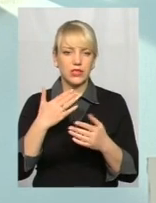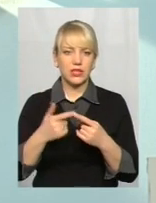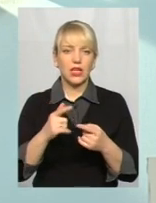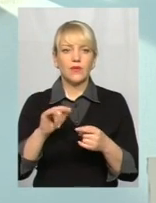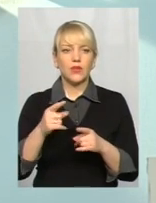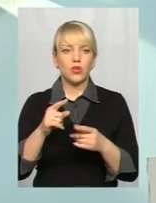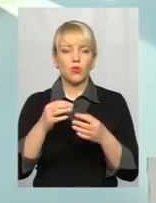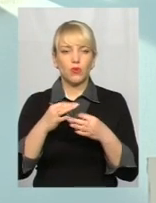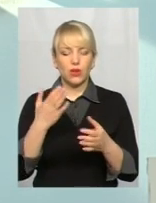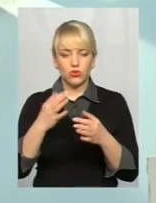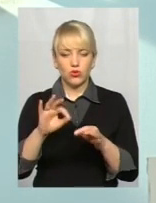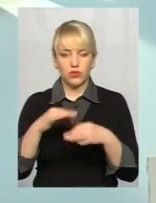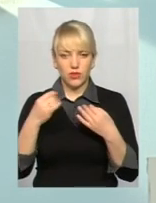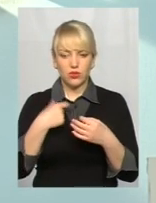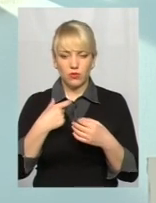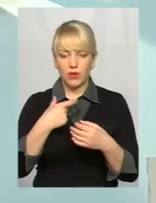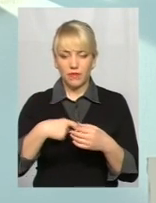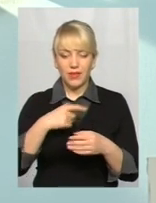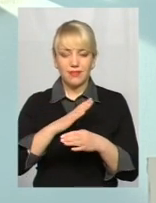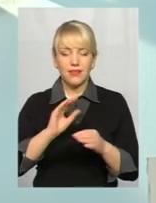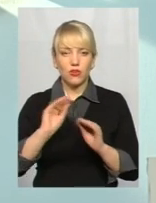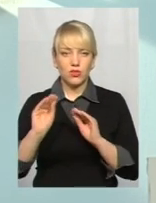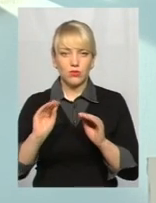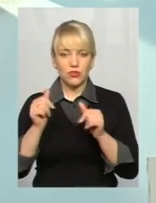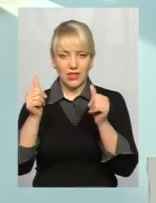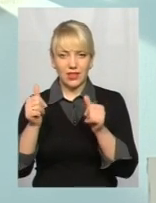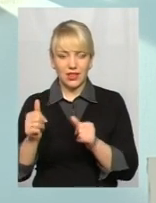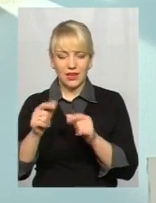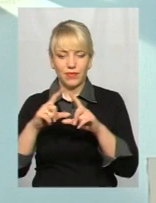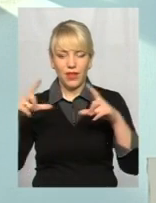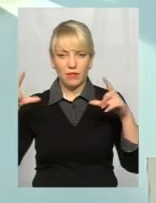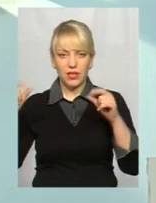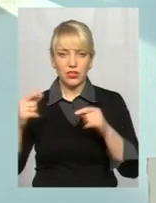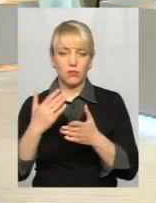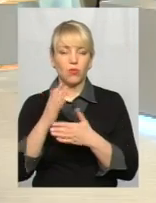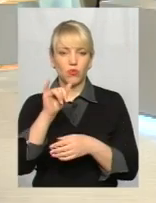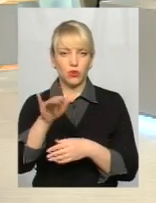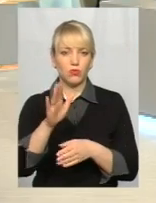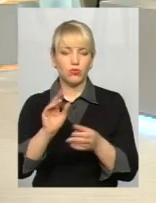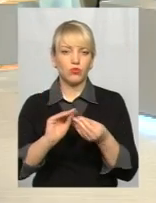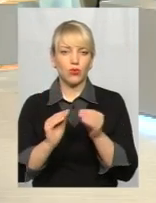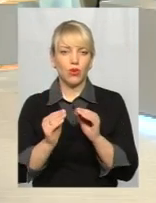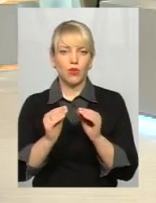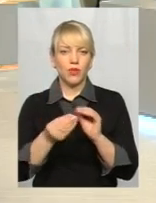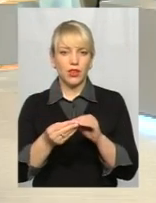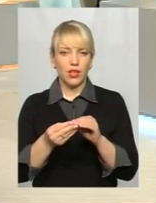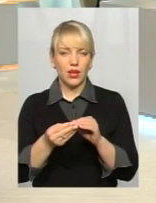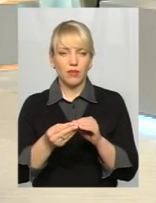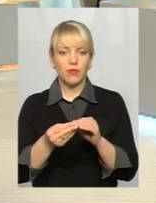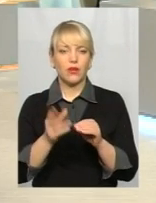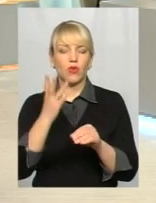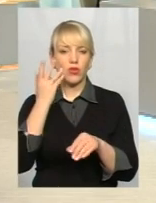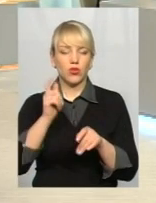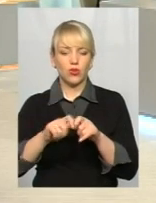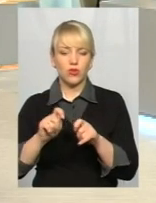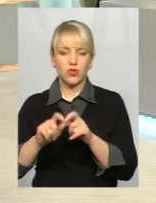не розміщувати ці таблички, а вони так само викликають певні проблеми, коли контролюючі органи в особі управління контролю з облагоустрою міста виходять